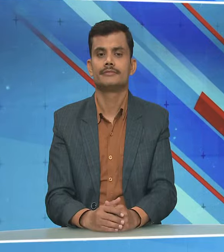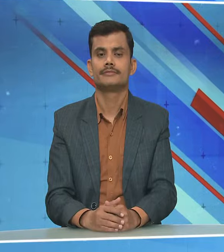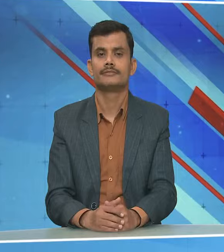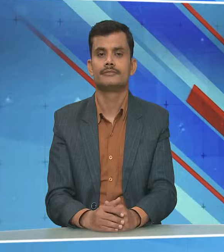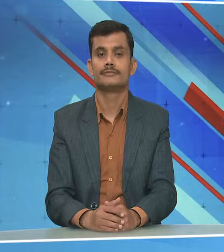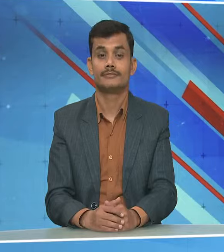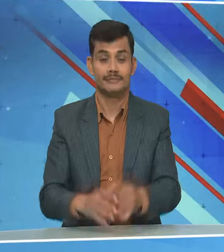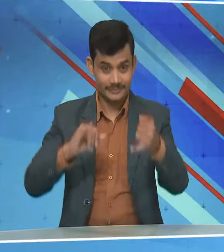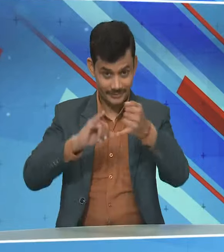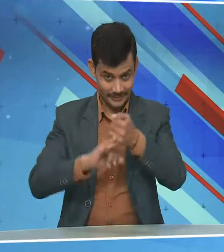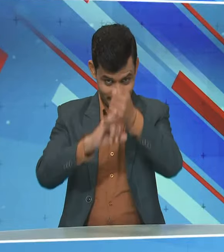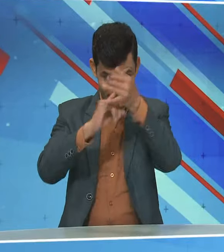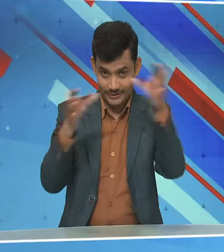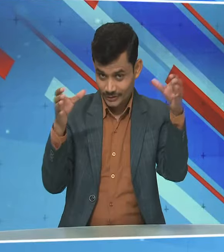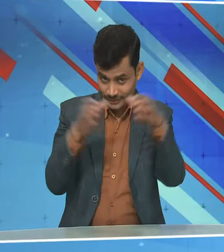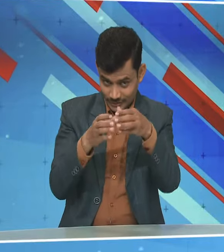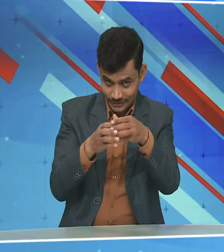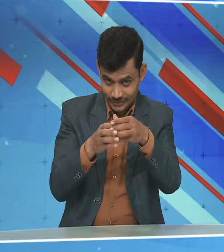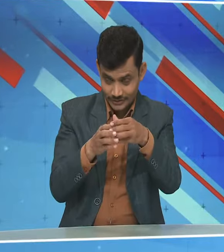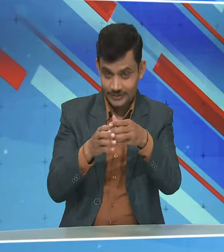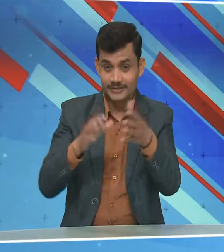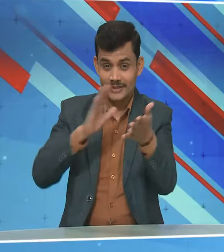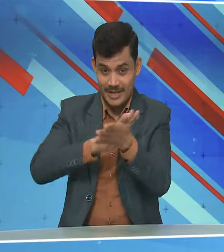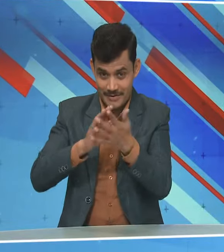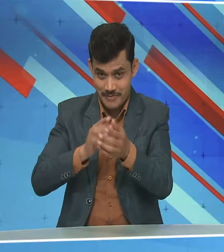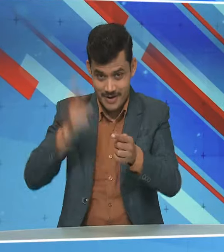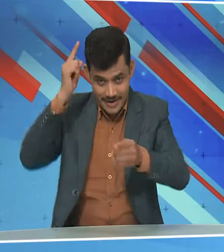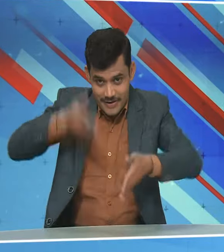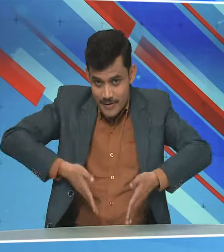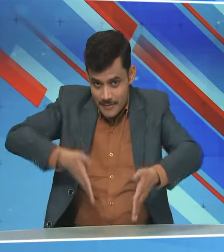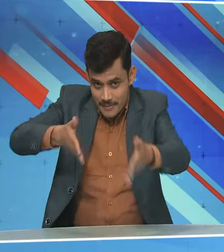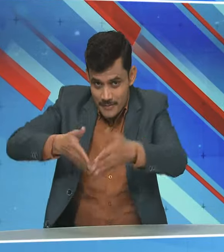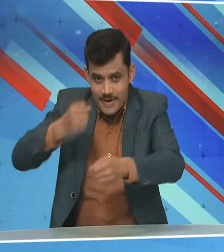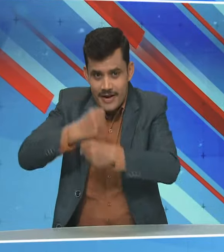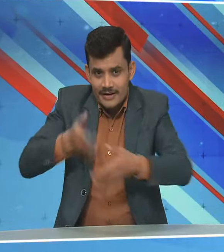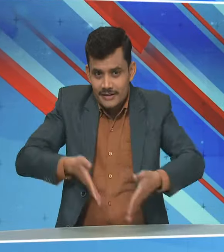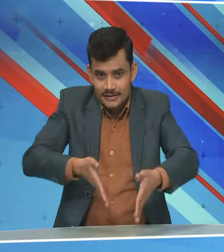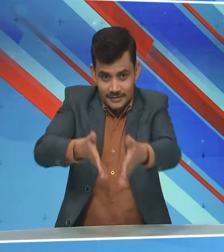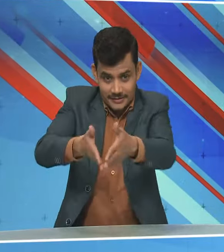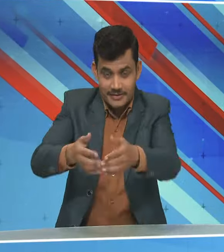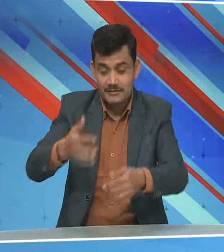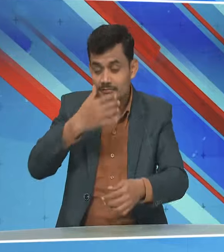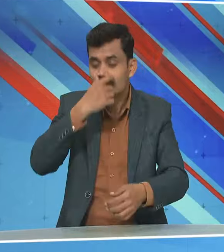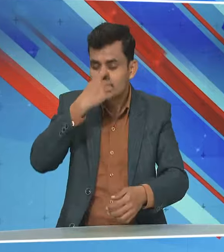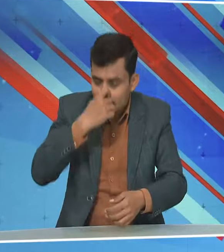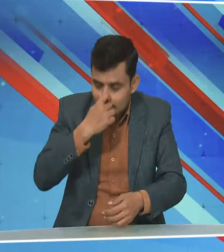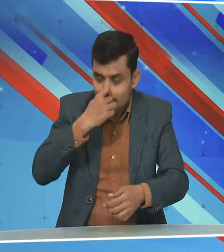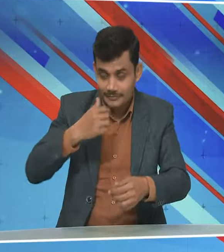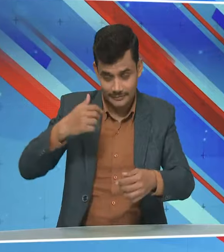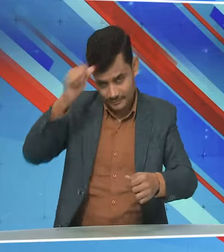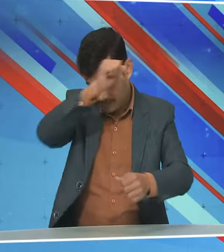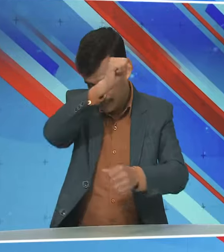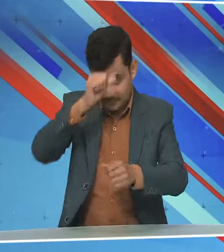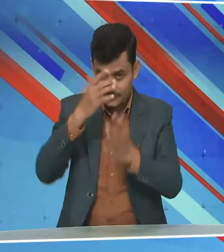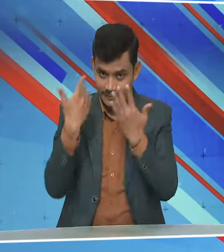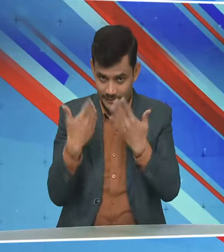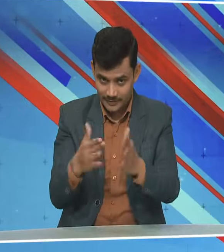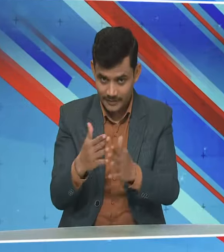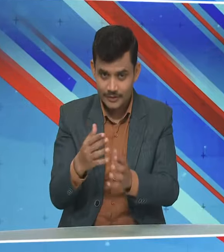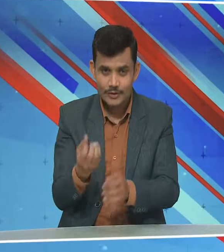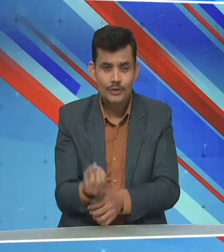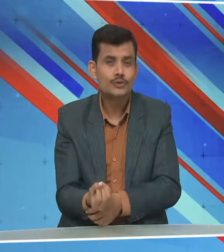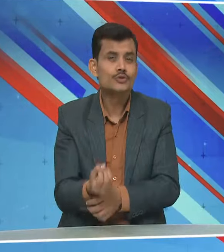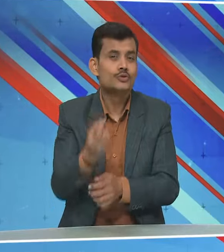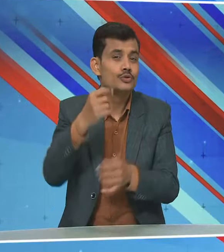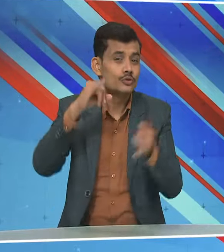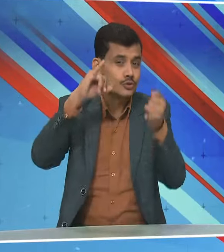सिंधू समू हरुमान घाट की गलियों में है गंगा का पवित्र असनान किया इन लोगों ने सुब्रुमन्यम